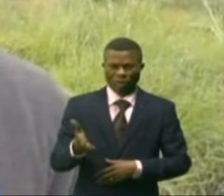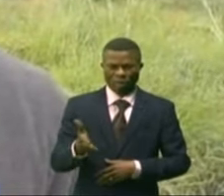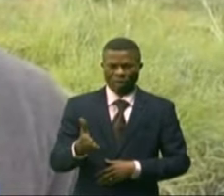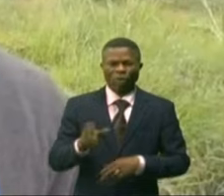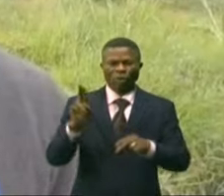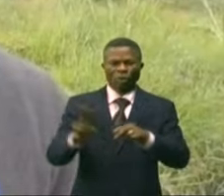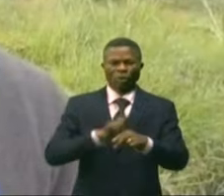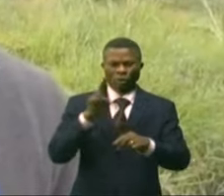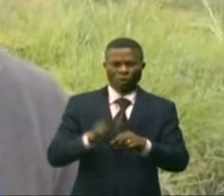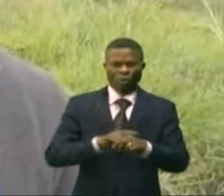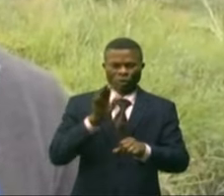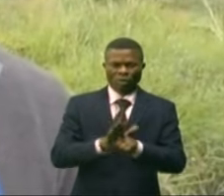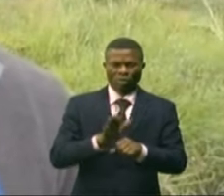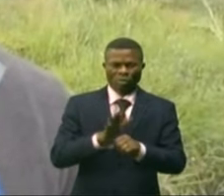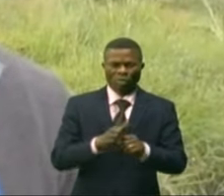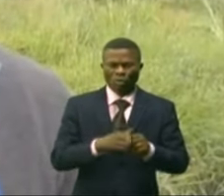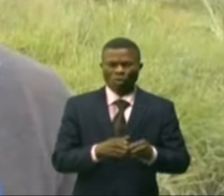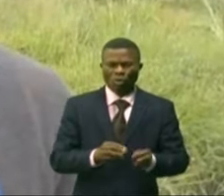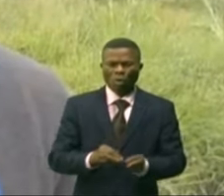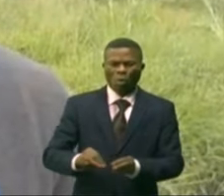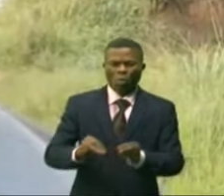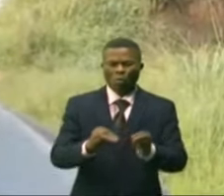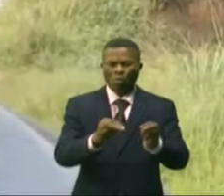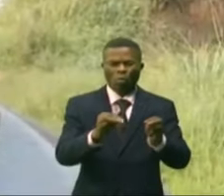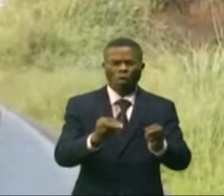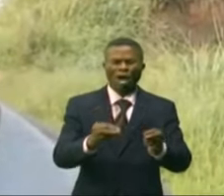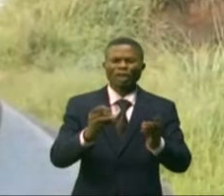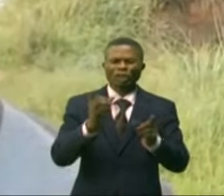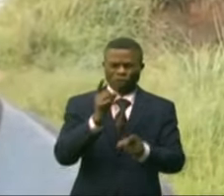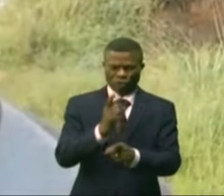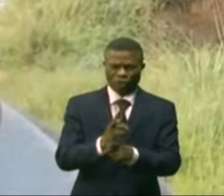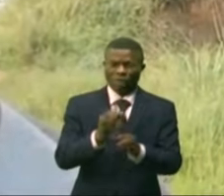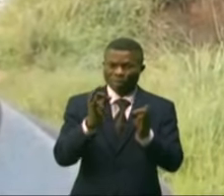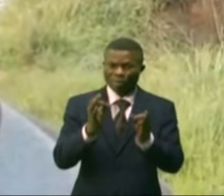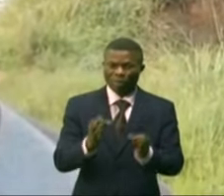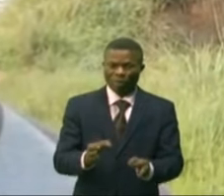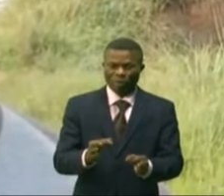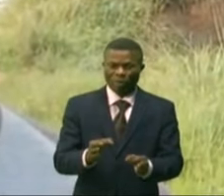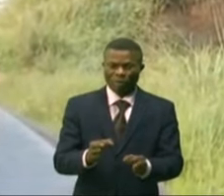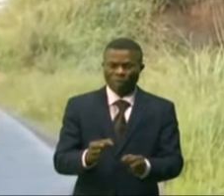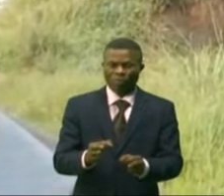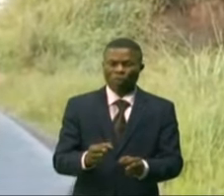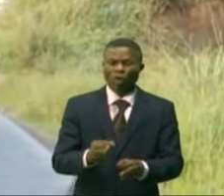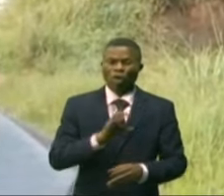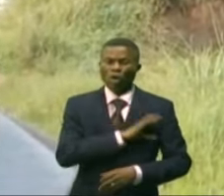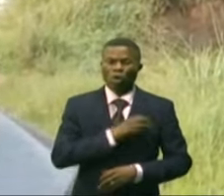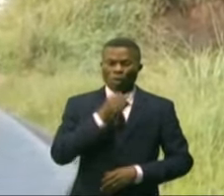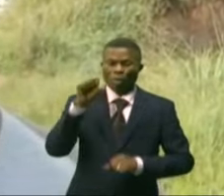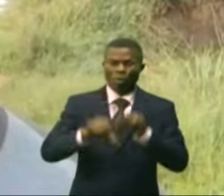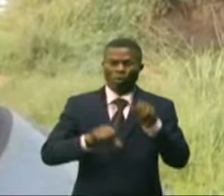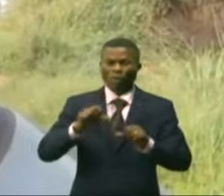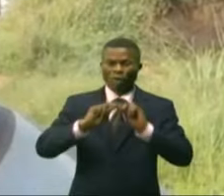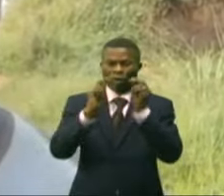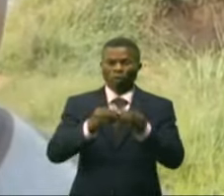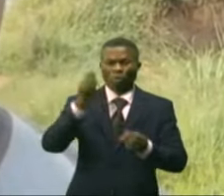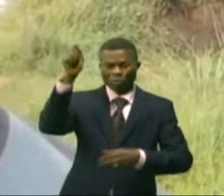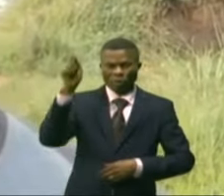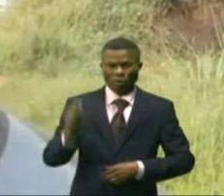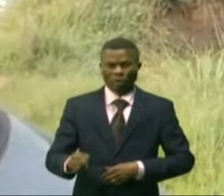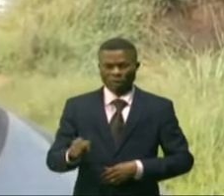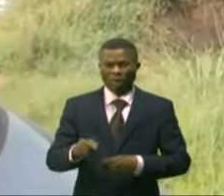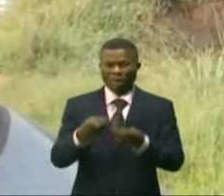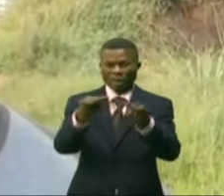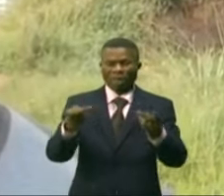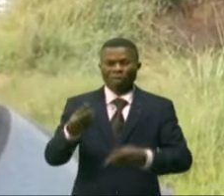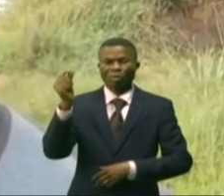utilisé des voies très sages, mais l'activisme des groupes armés dans la zone